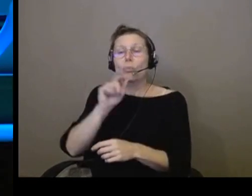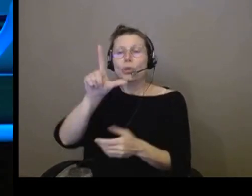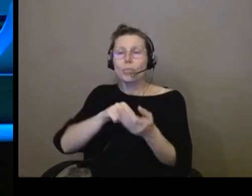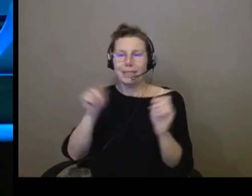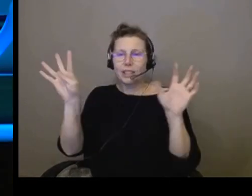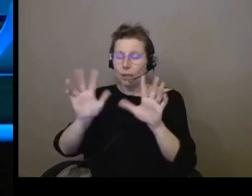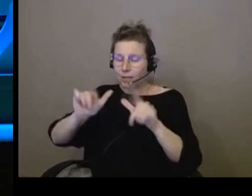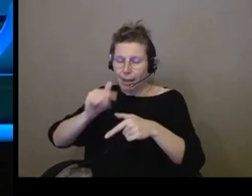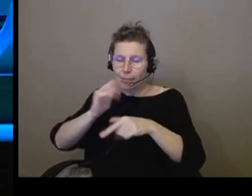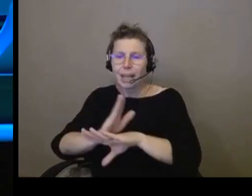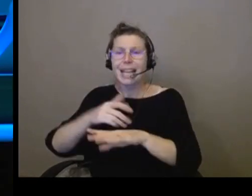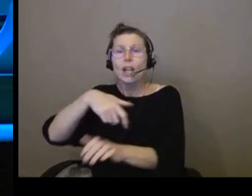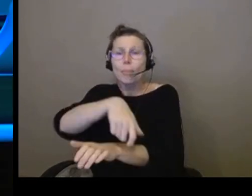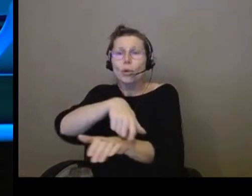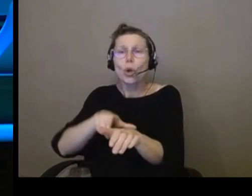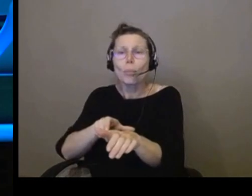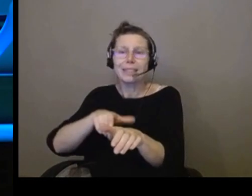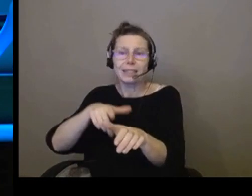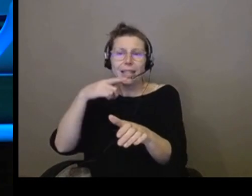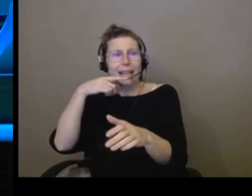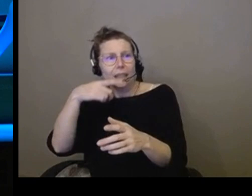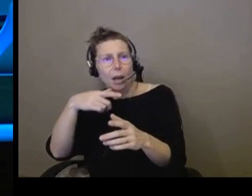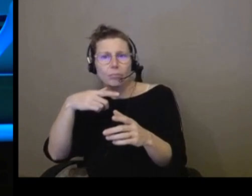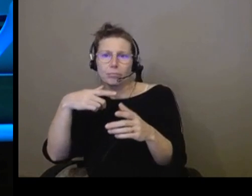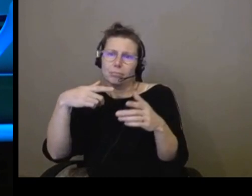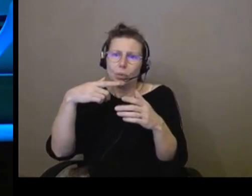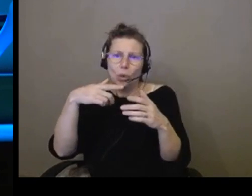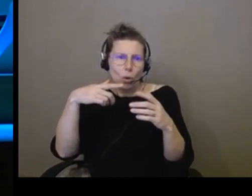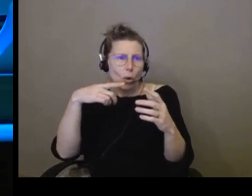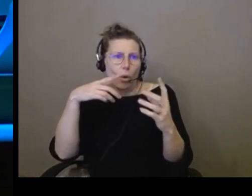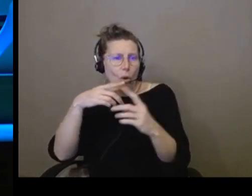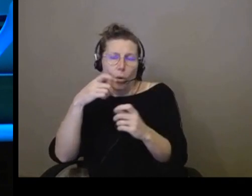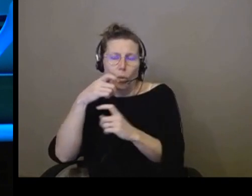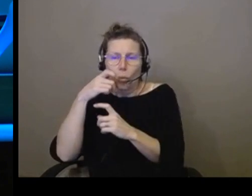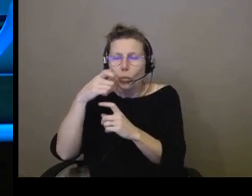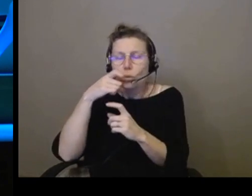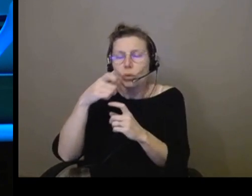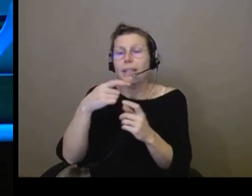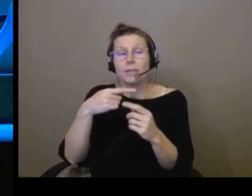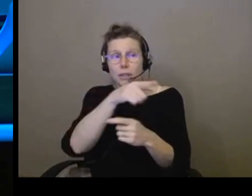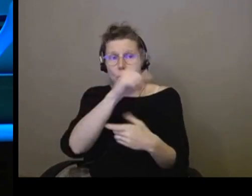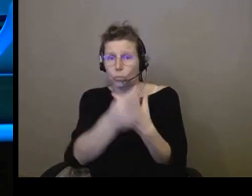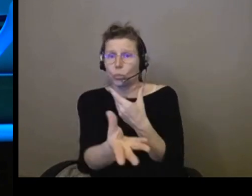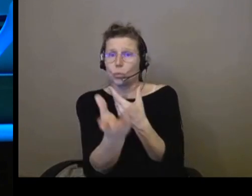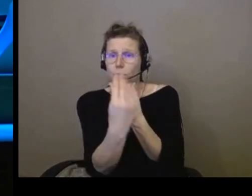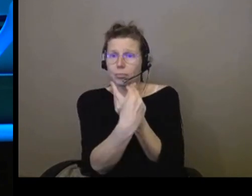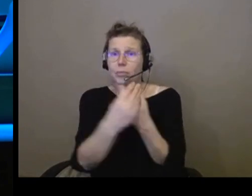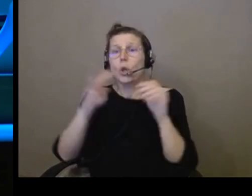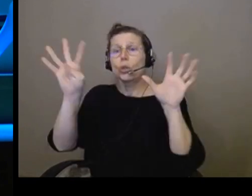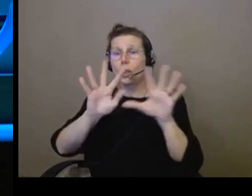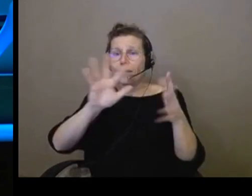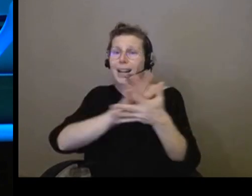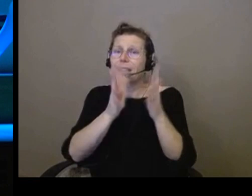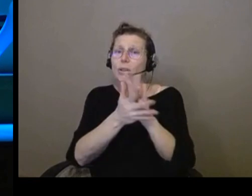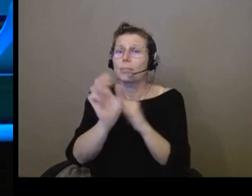consultatif de l'accessibilité. Dans ce comité, y a neuf associations majeures avec lesquelles on se concerne très régulièrement. Pour tout vous